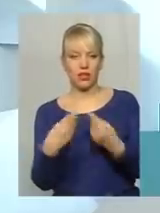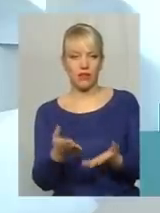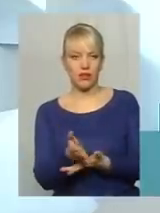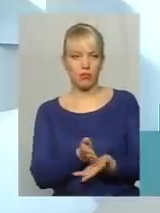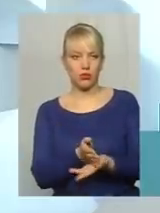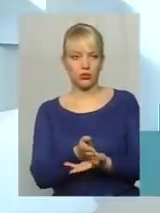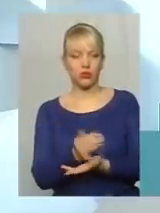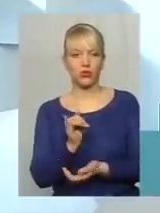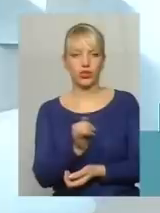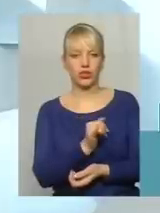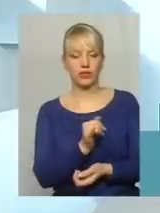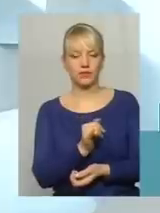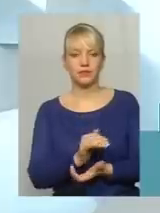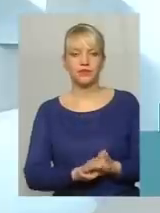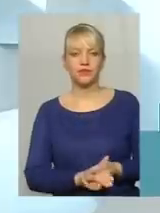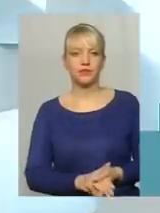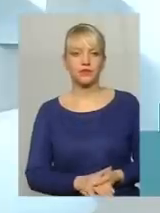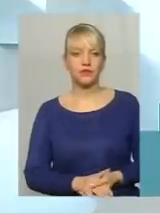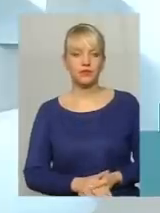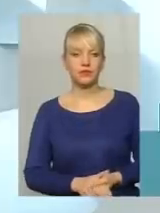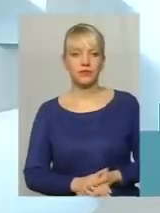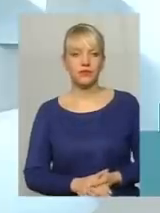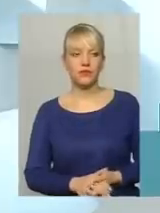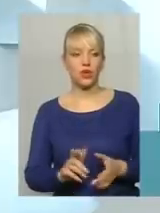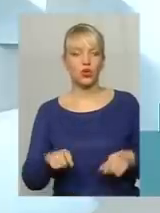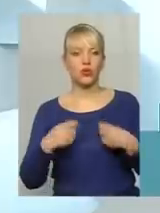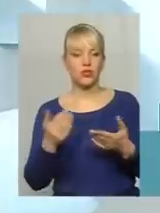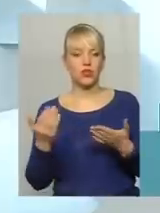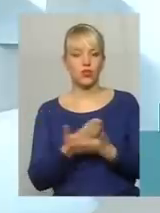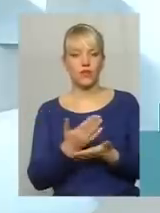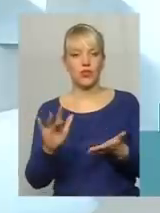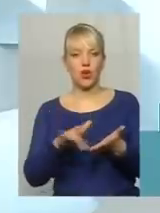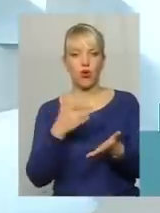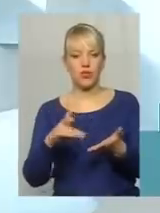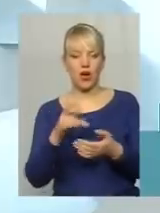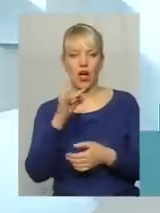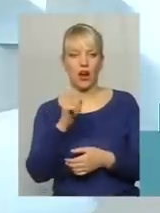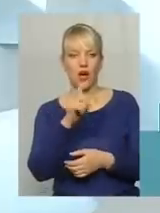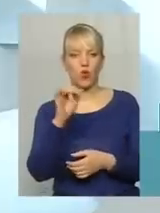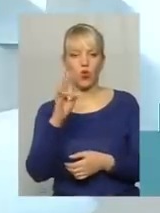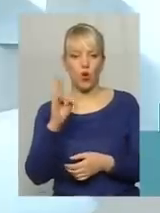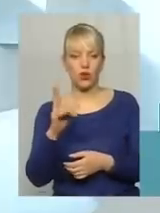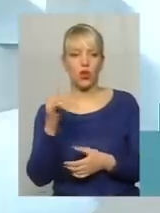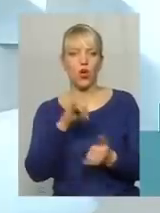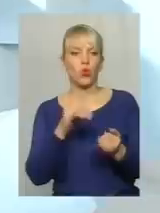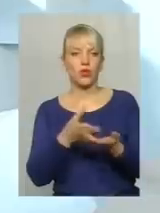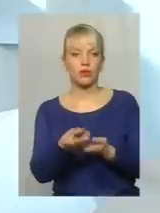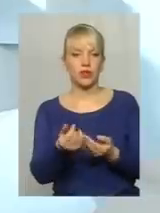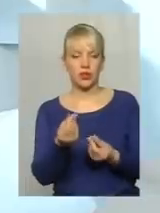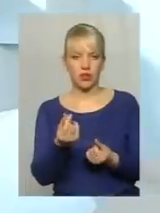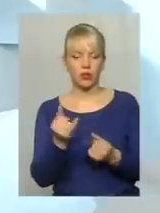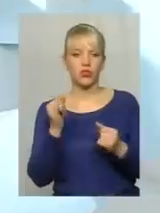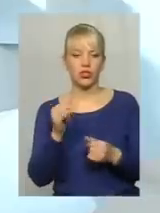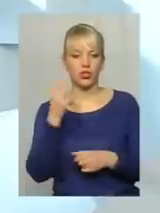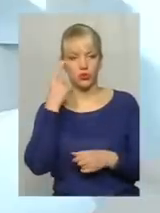і донести нові розрахункові рахунки, на яких мають попадати кошти. Тому, я думаю,